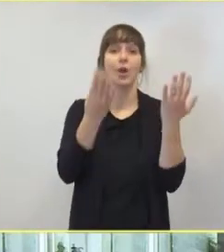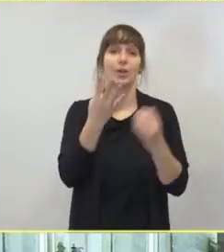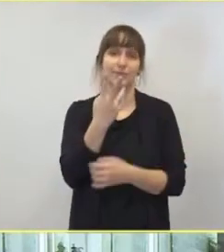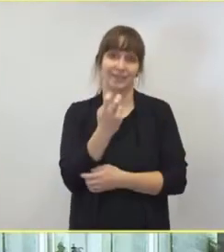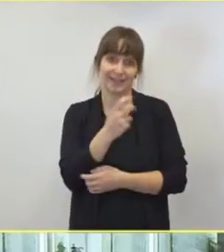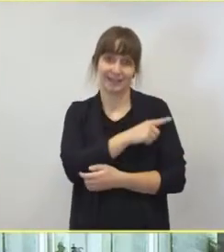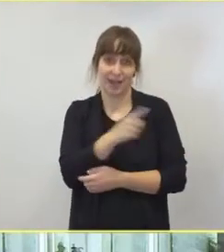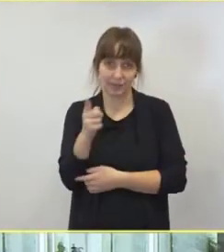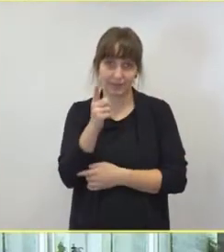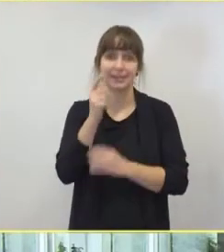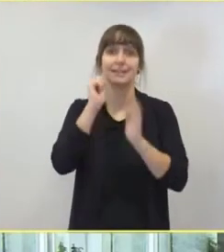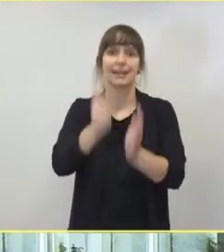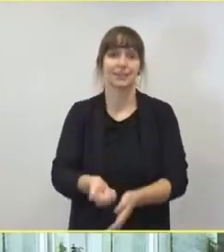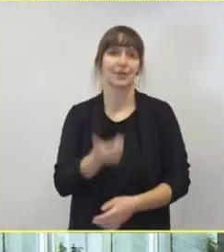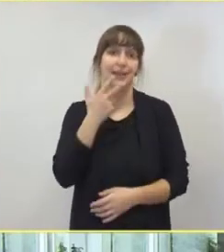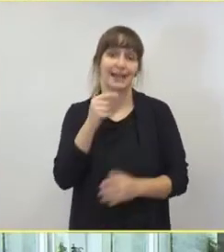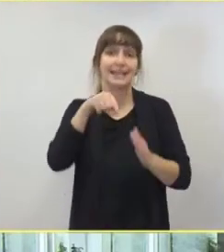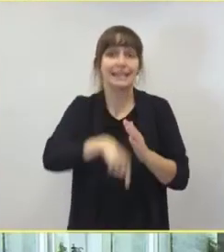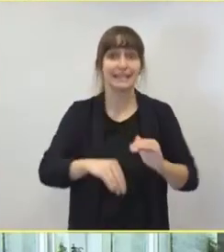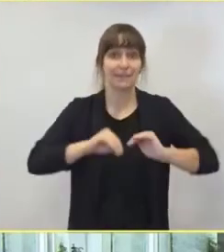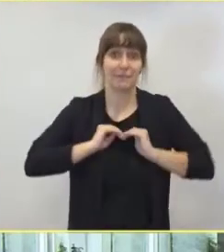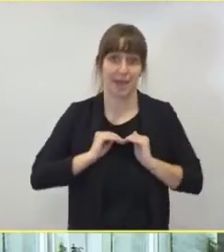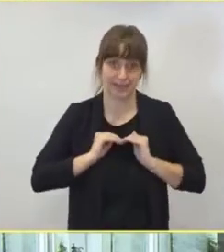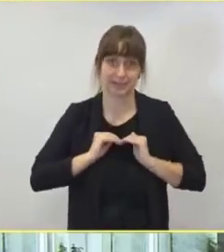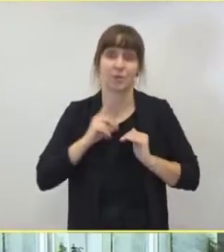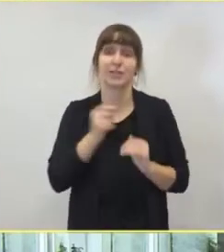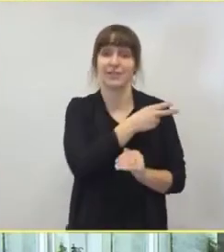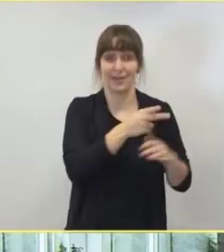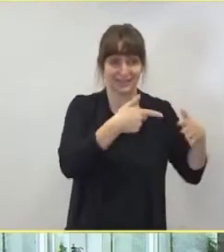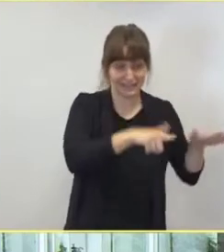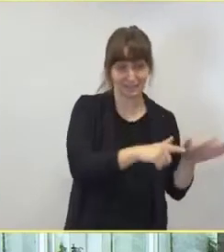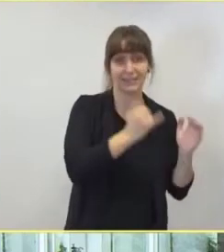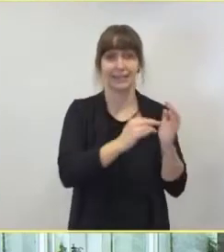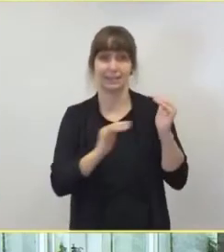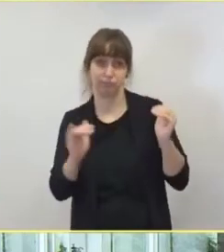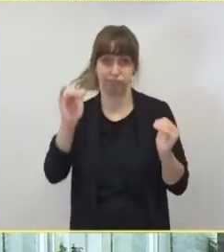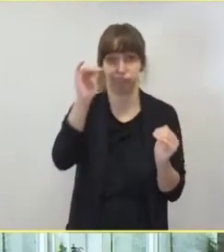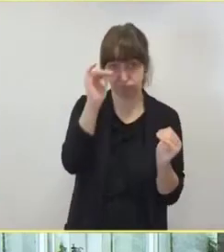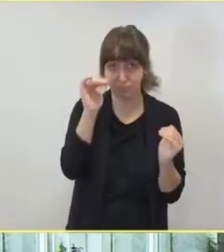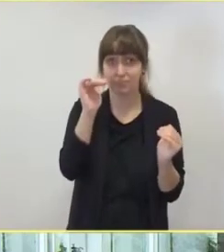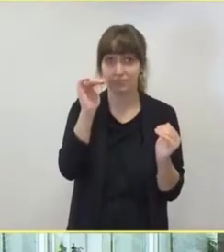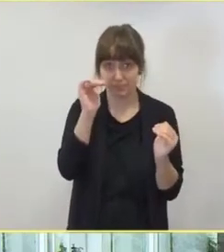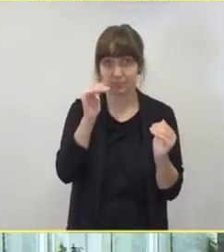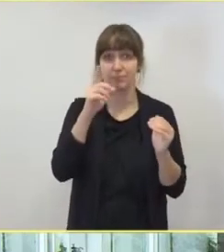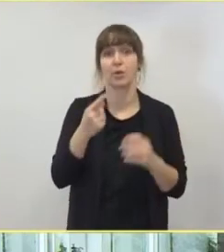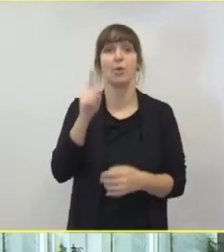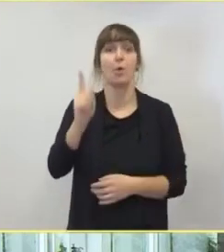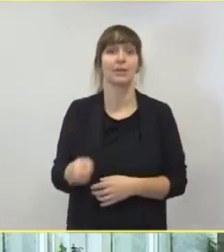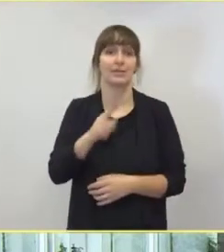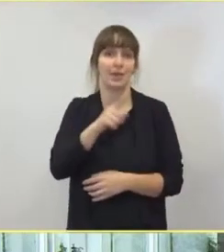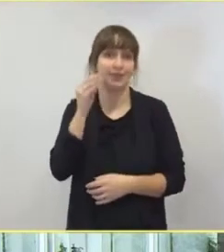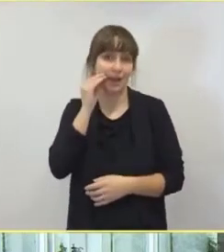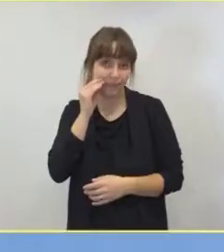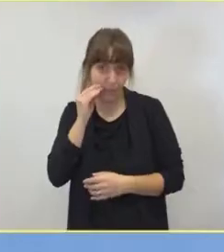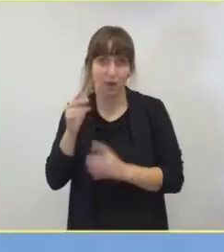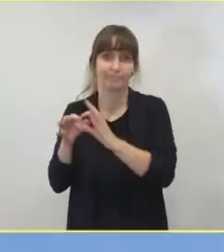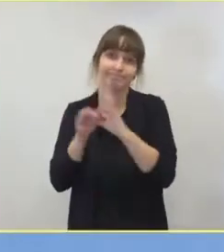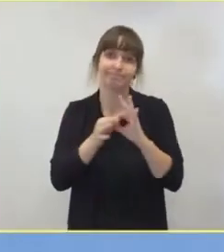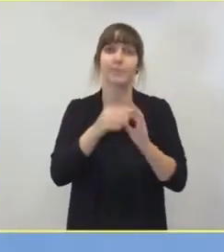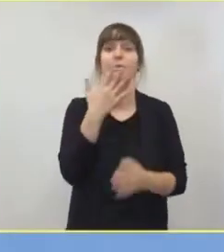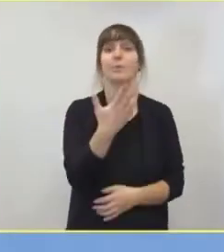Intensivbetten, somit aktuell sogar noch ein bisschen mehr als 2017, nämlich 35,3 Intensivbetten auf 100.000 Einwohner.